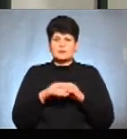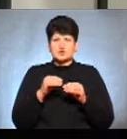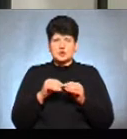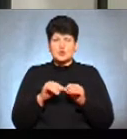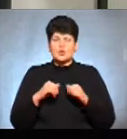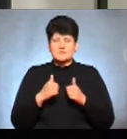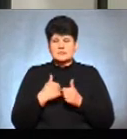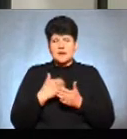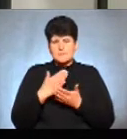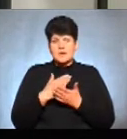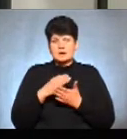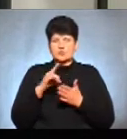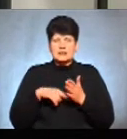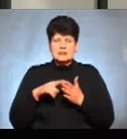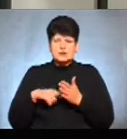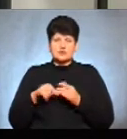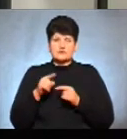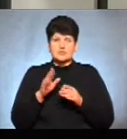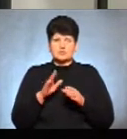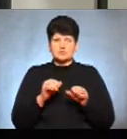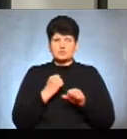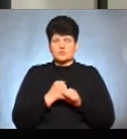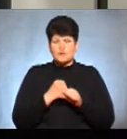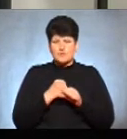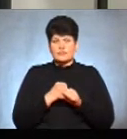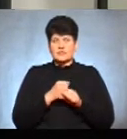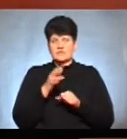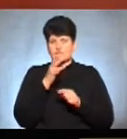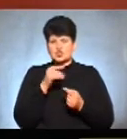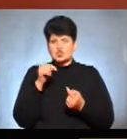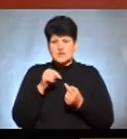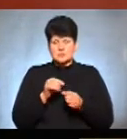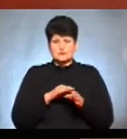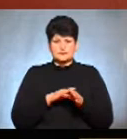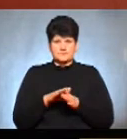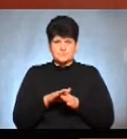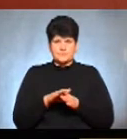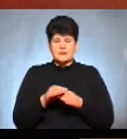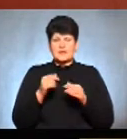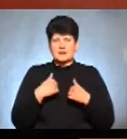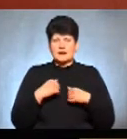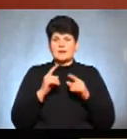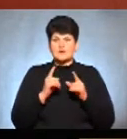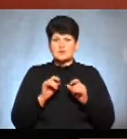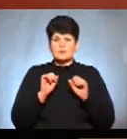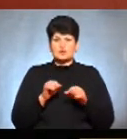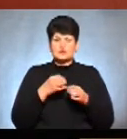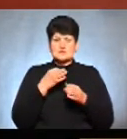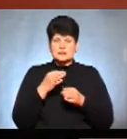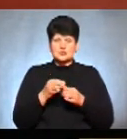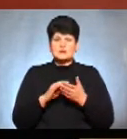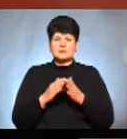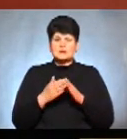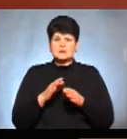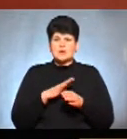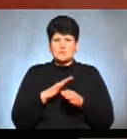маємо надію, що вони будуть сформовані вчасно і в повній мірі. Я лише можу сказати, що ситуація, яка відбулася з